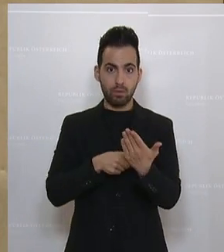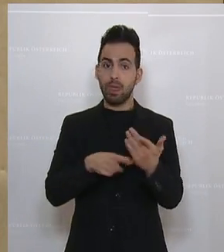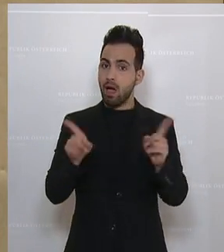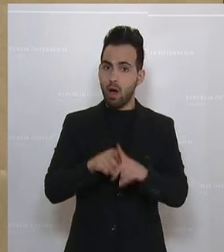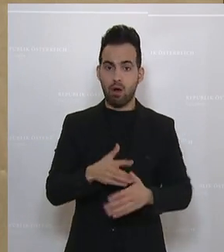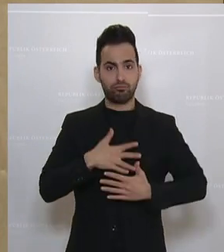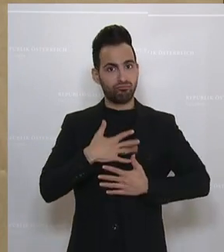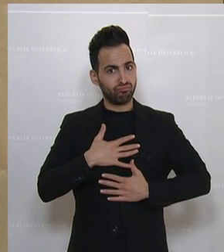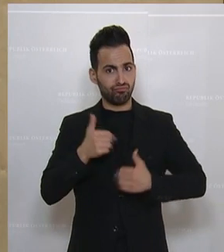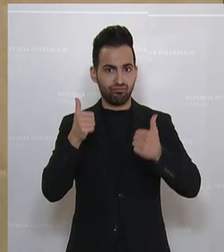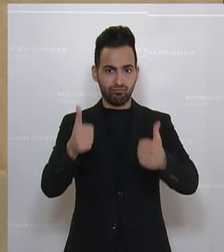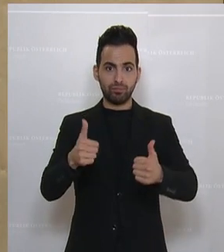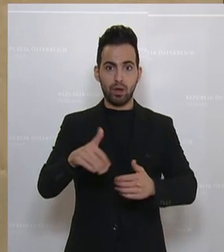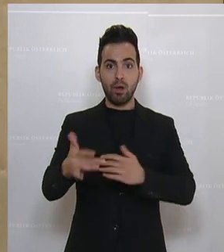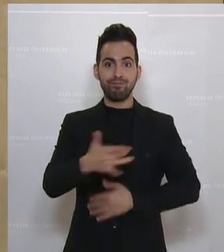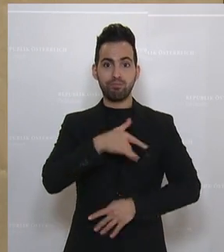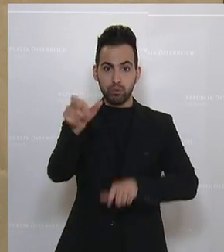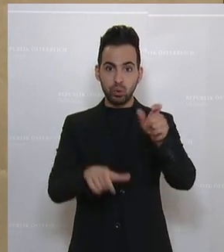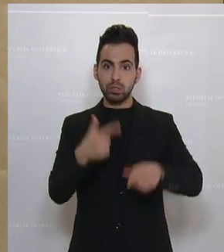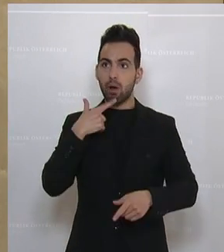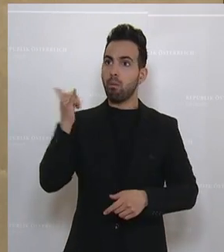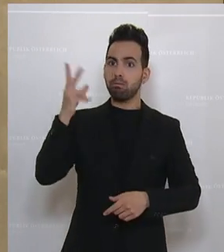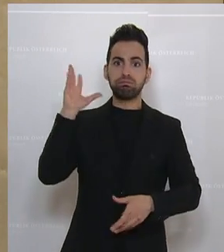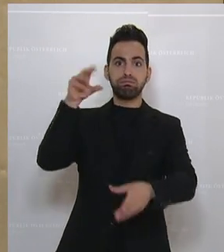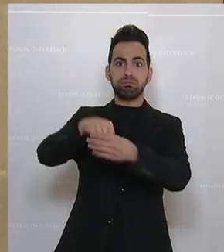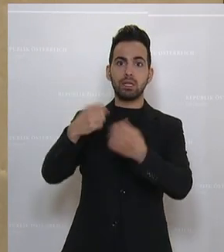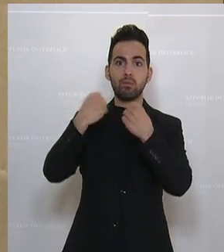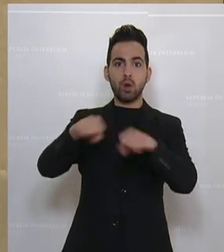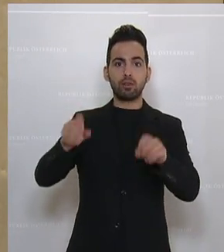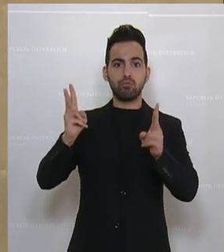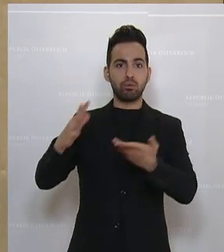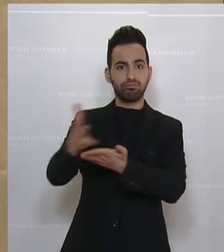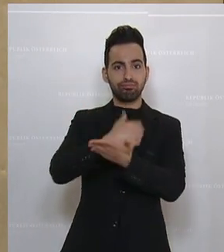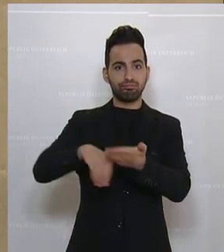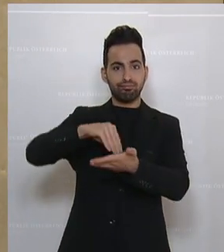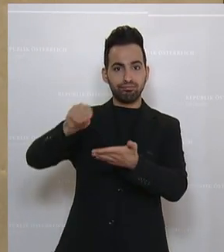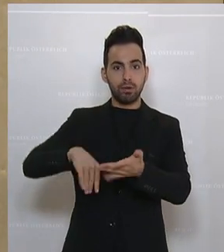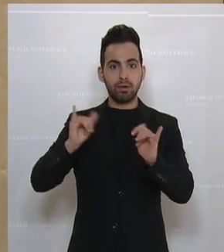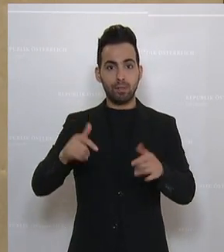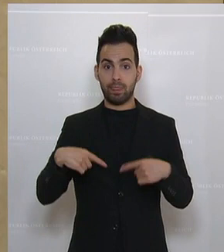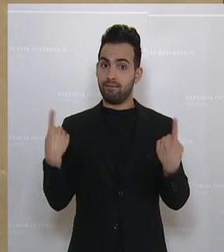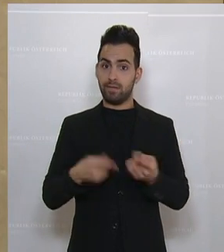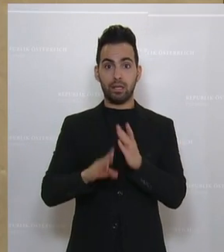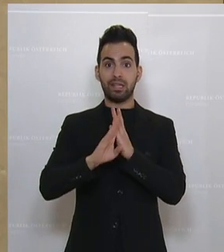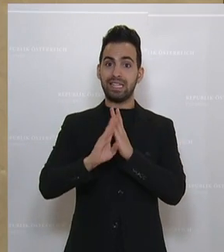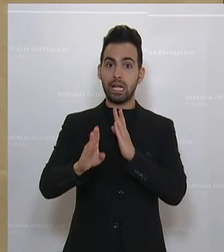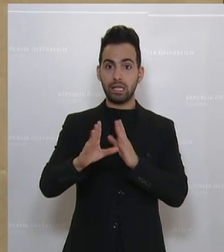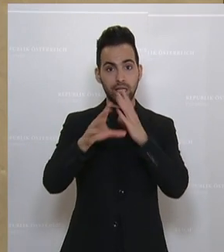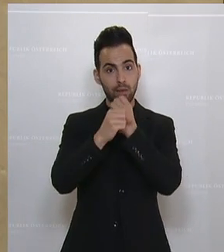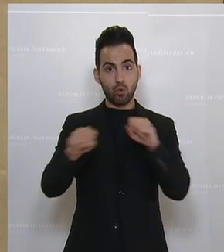begrüßen, wenn sich Bürger an diesen demokratischen Möglichkeiten auch entsprechend beteiligen. Wir sind Freunde der direkten